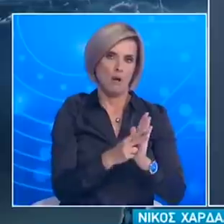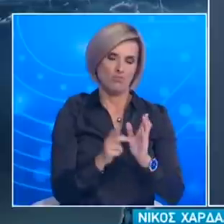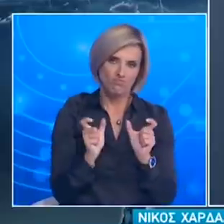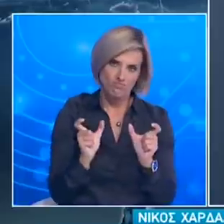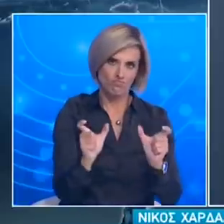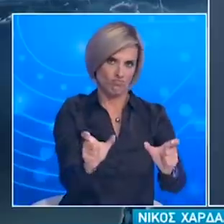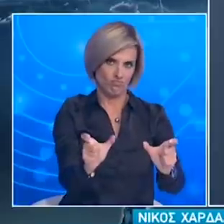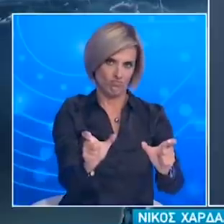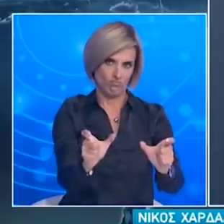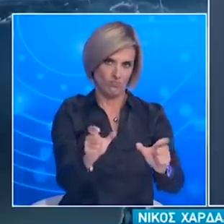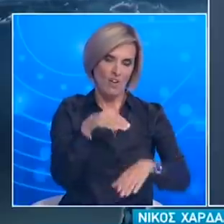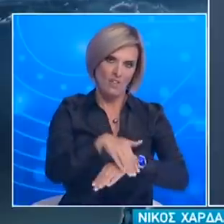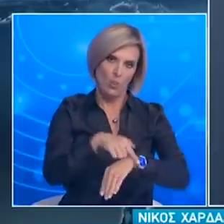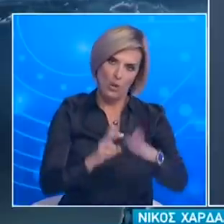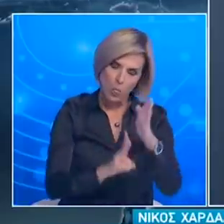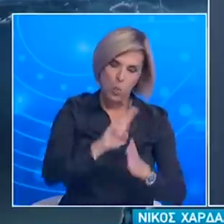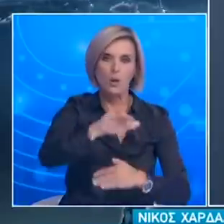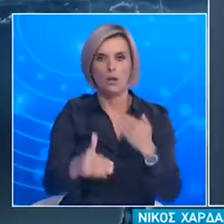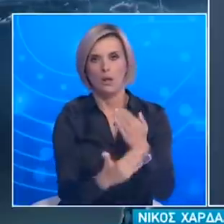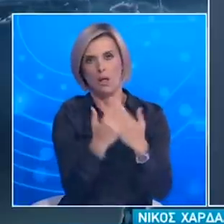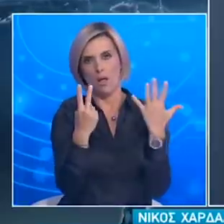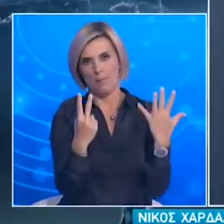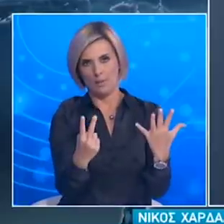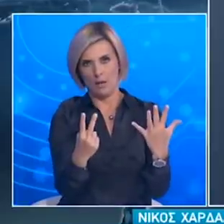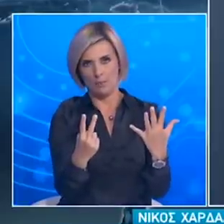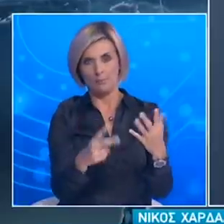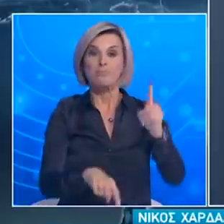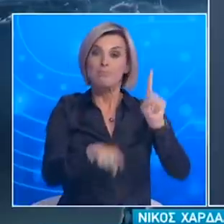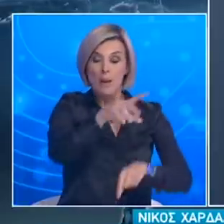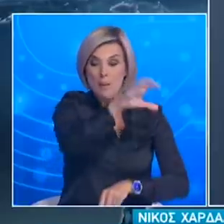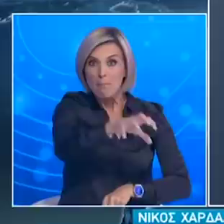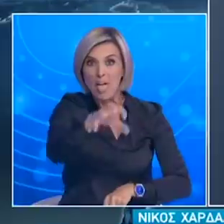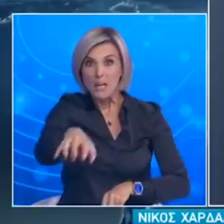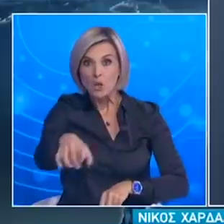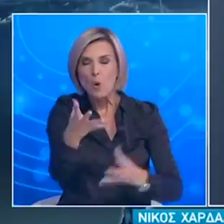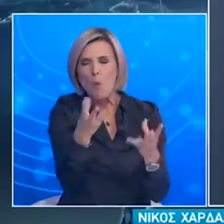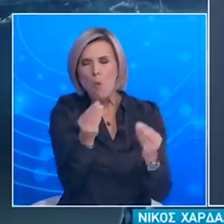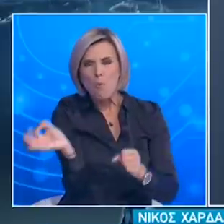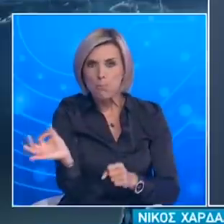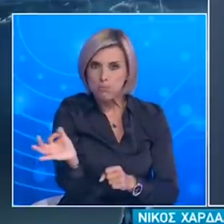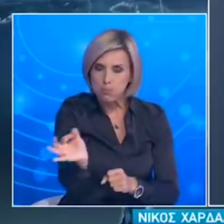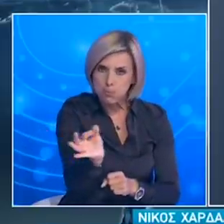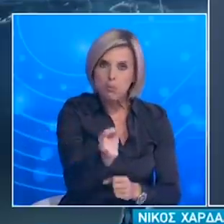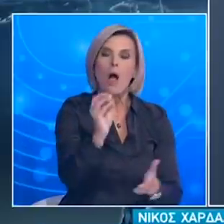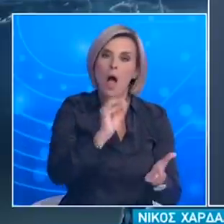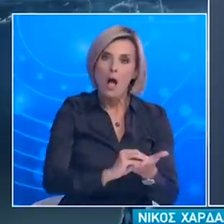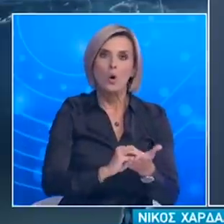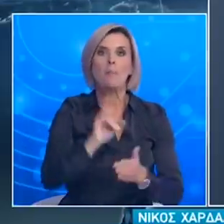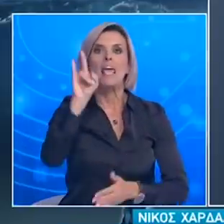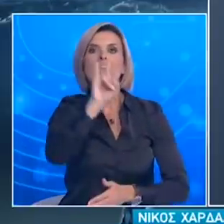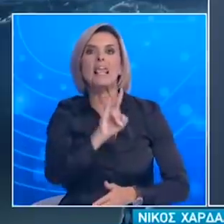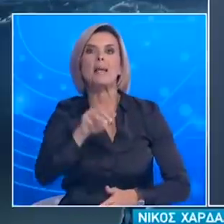Επιπρόσθετα στις επιδημιολογικά πλέον επιβαρημένες περιοχές προστίθεται η Περιφερειακή Ενότητα Μαθίας